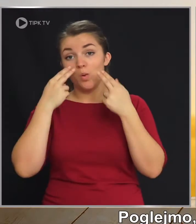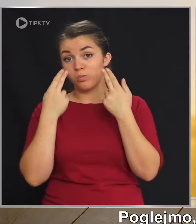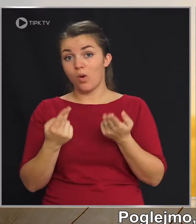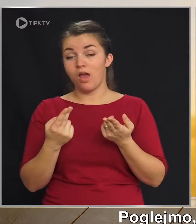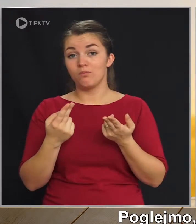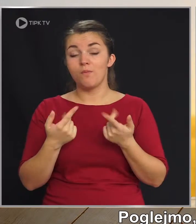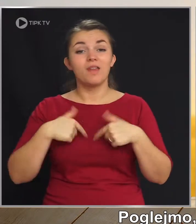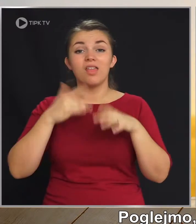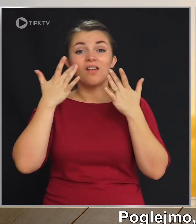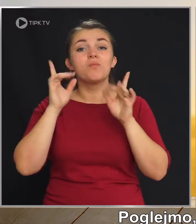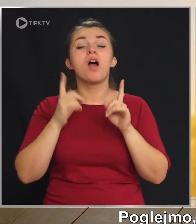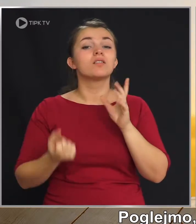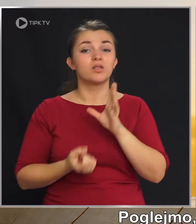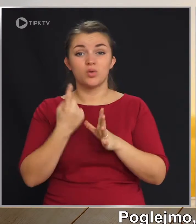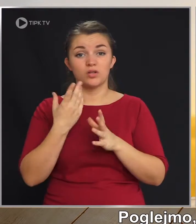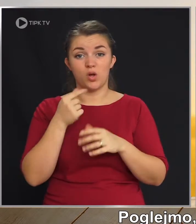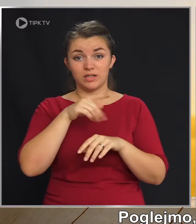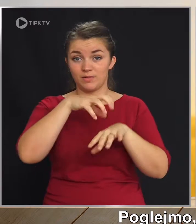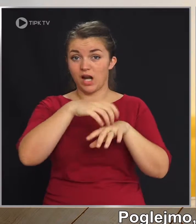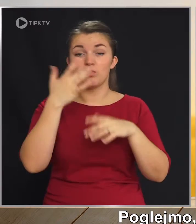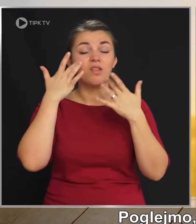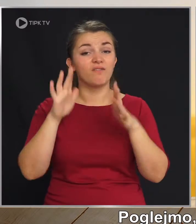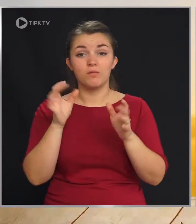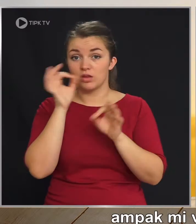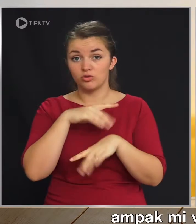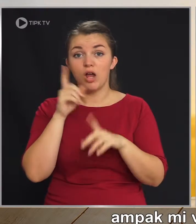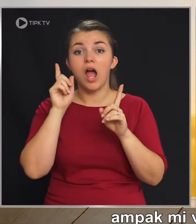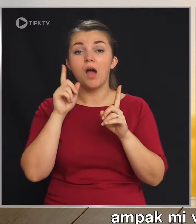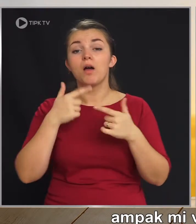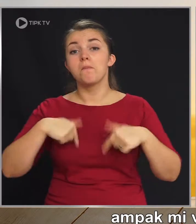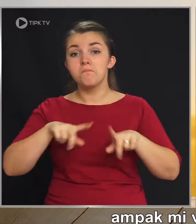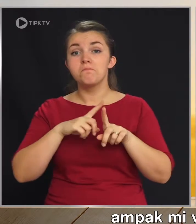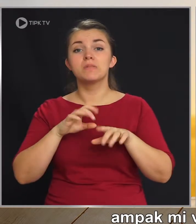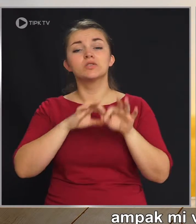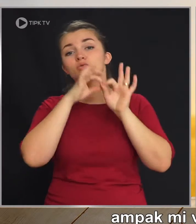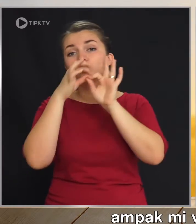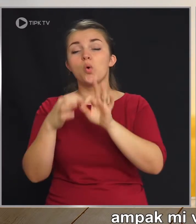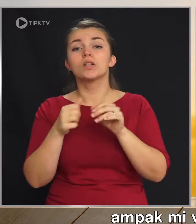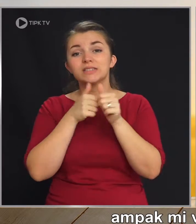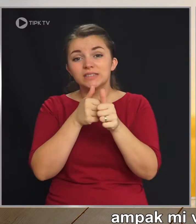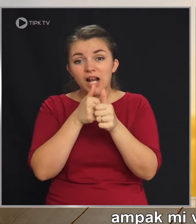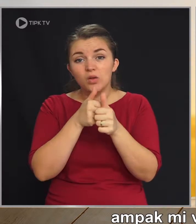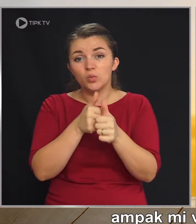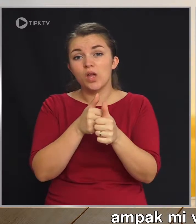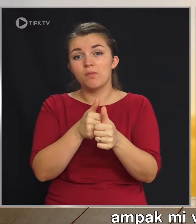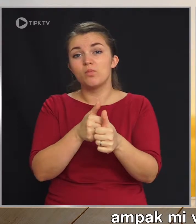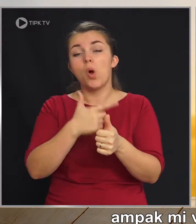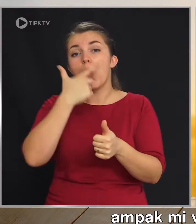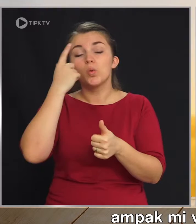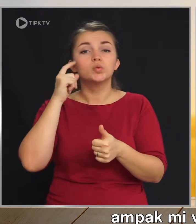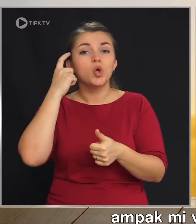Poglejmo, ne vemo, kaj se je zgodilo s tem gradom, ne vemo nič, ampak mi vseč zasledujemo